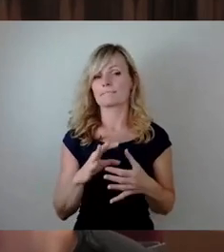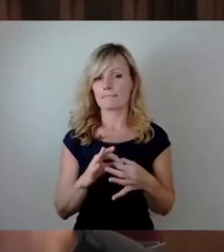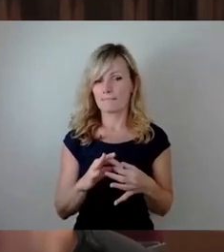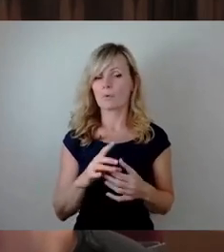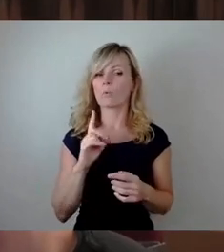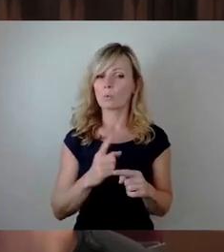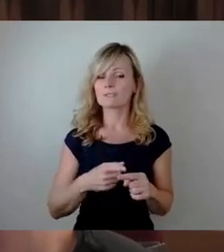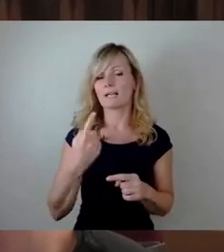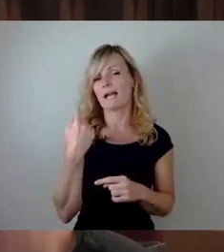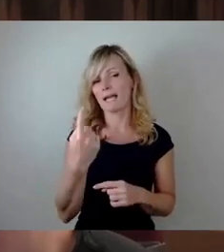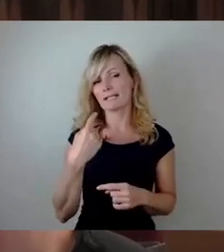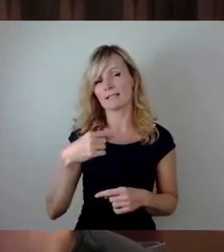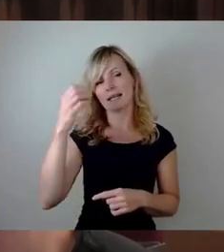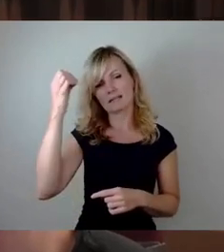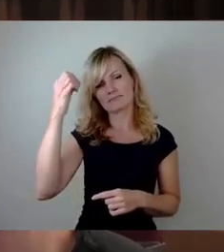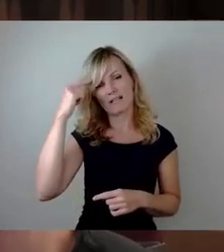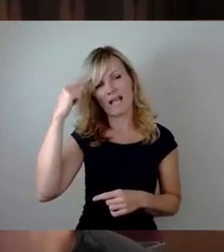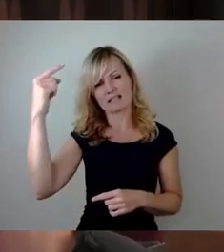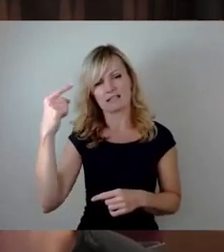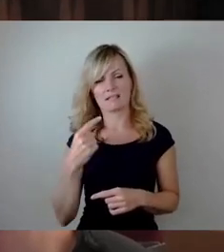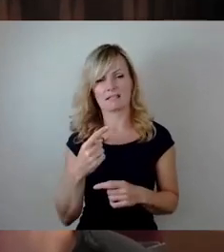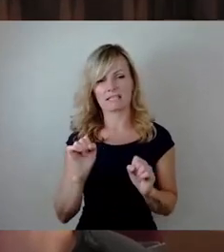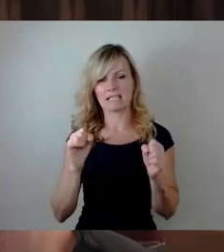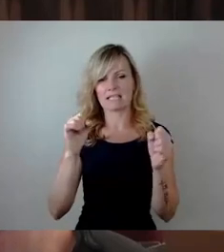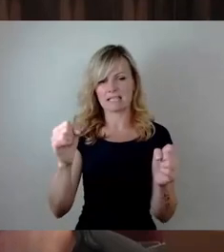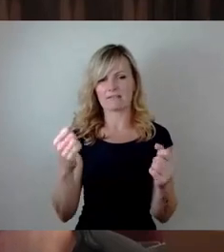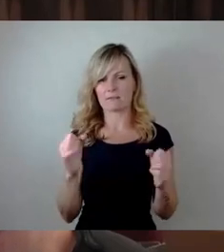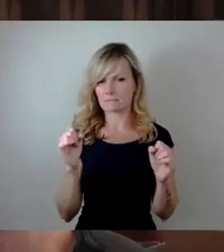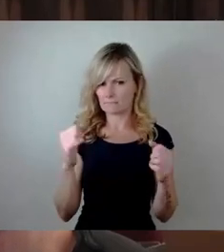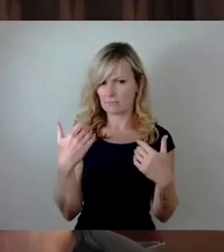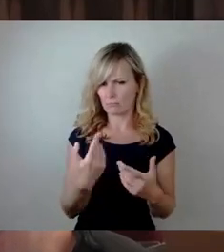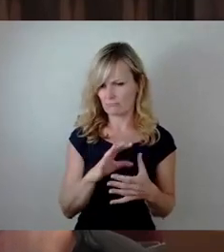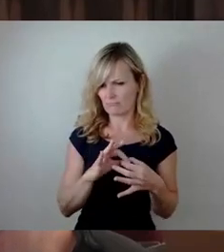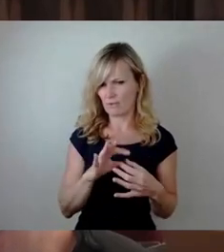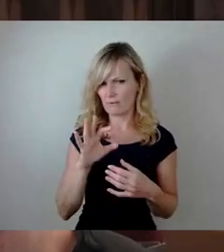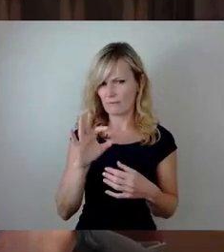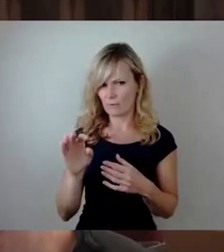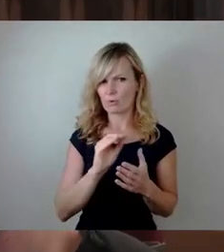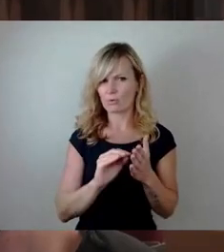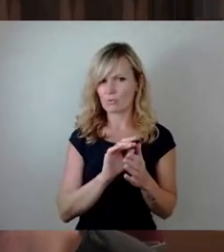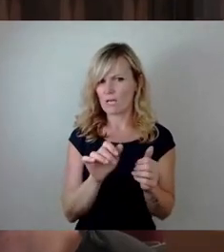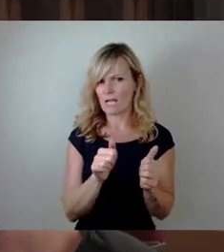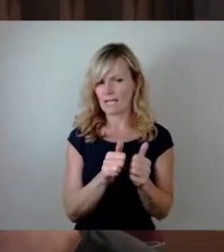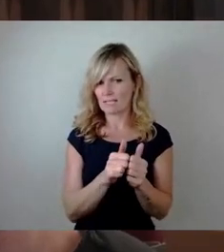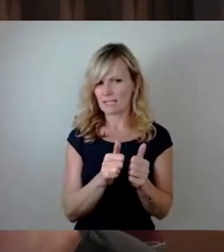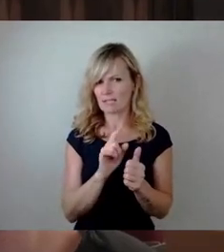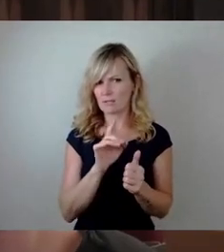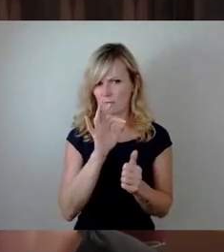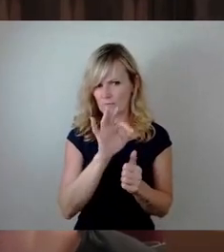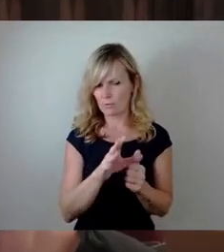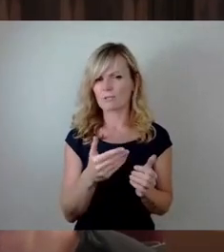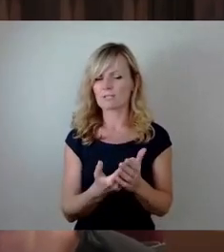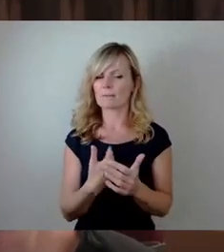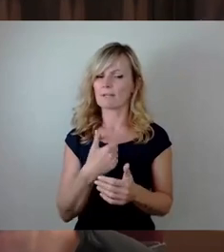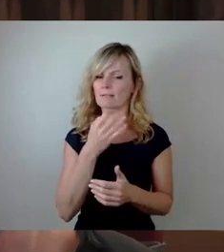geistigen Initiative. Ich glaube, das ist sehr naheliegend, dass das auch für die Schulassistentinnen gilt. Deswegen meine Frage,